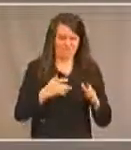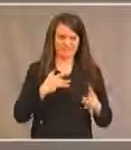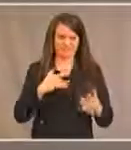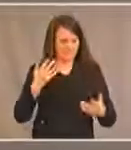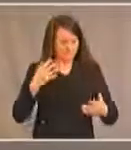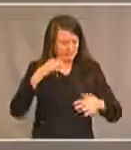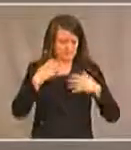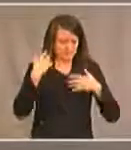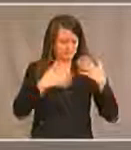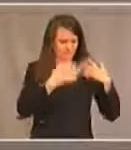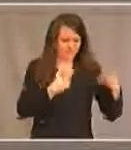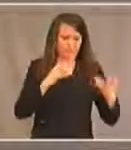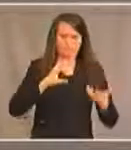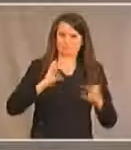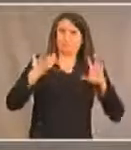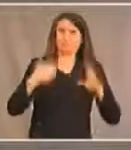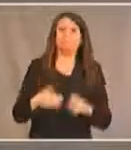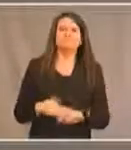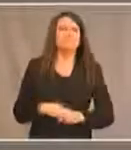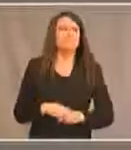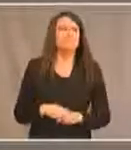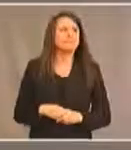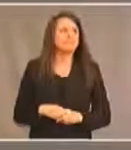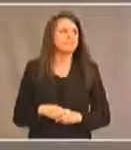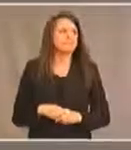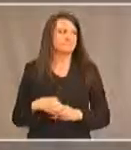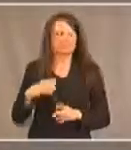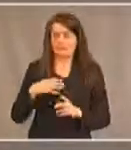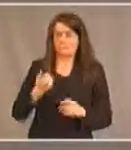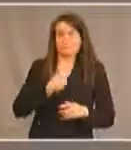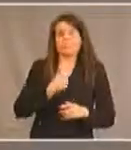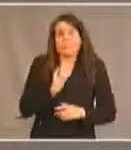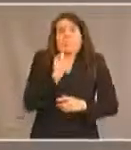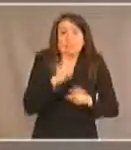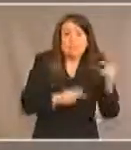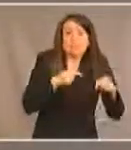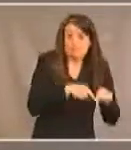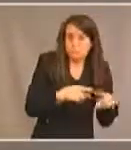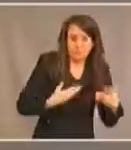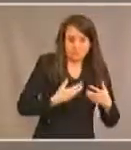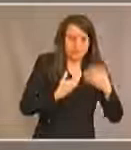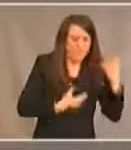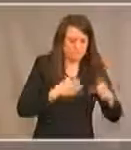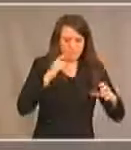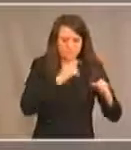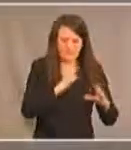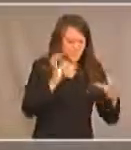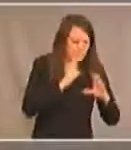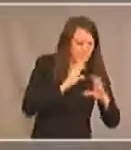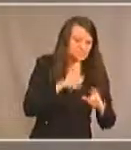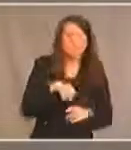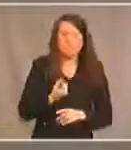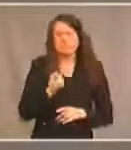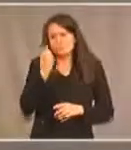qui ont de bons résultats, mais une personne ne s'y retrouve pas. Donc, je comprends